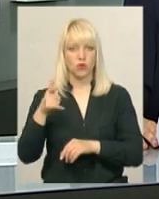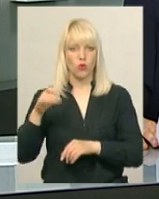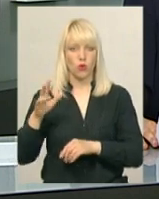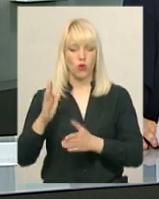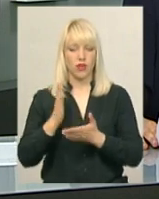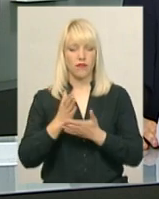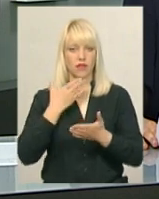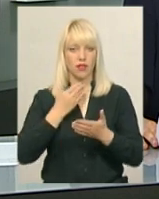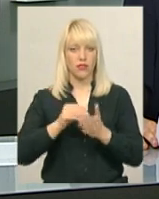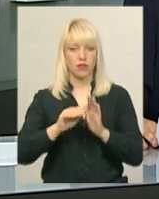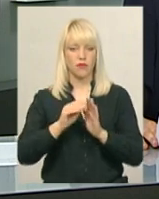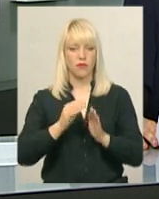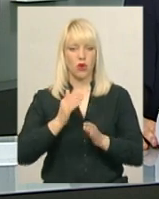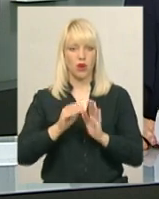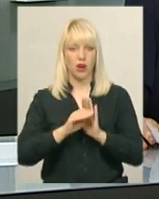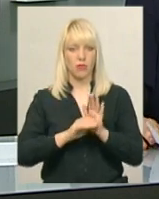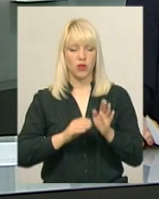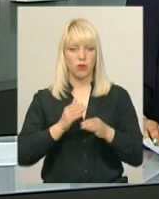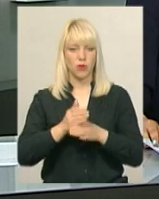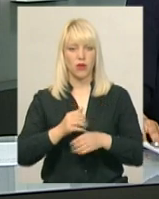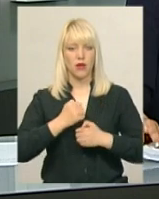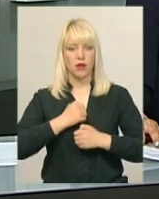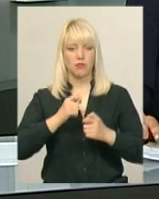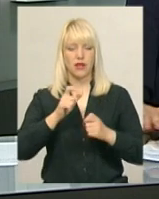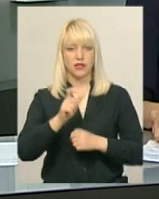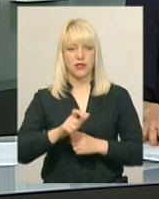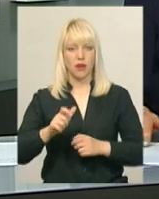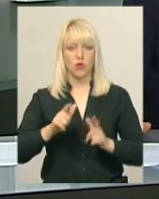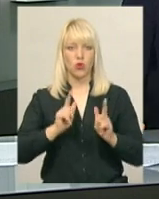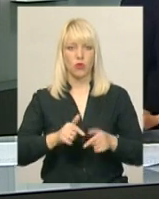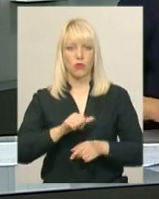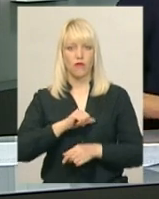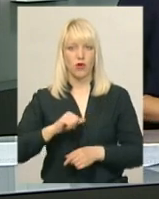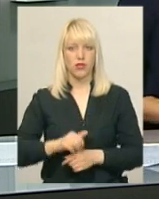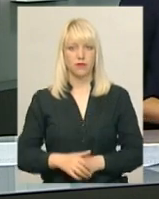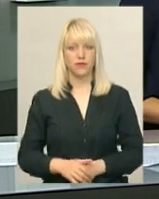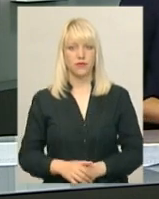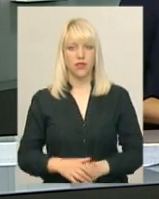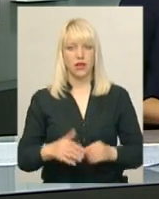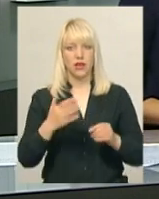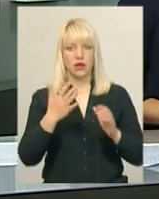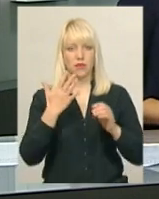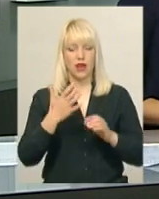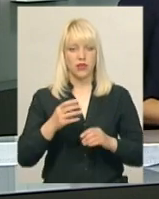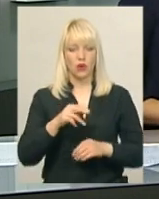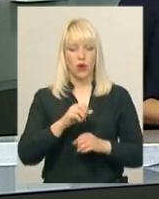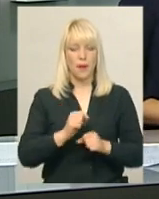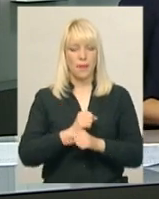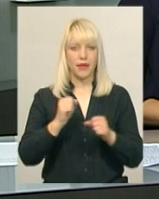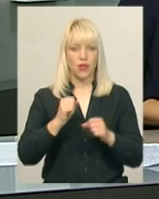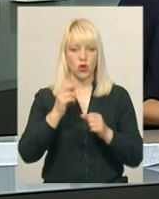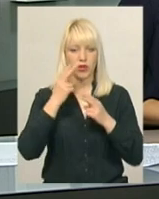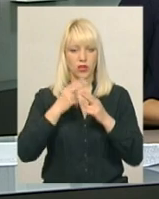власна програма допомоги бійцям-добровольцям антитерористичної операції. П'ятеро піротехніків обласного